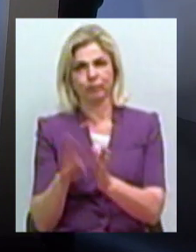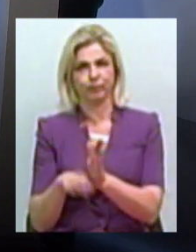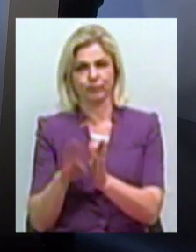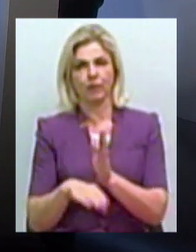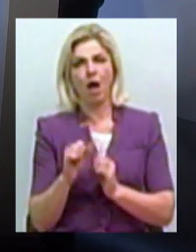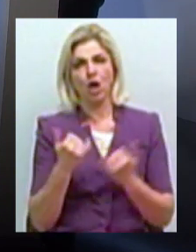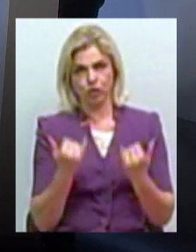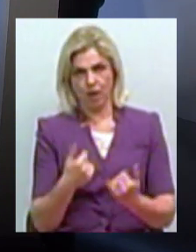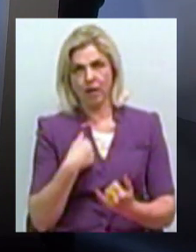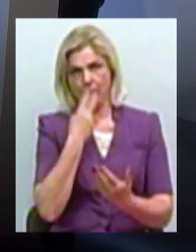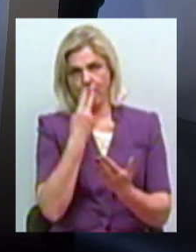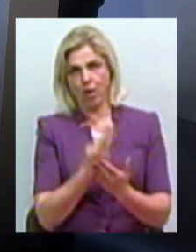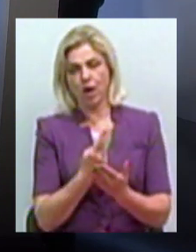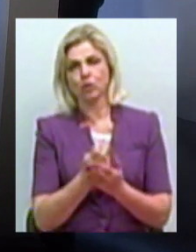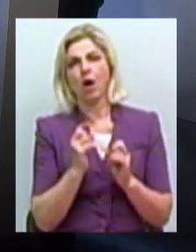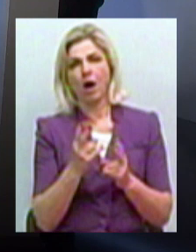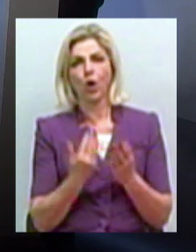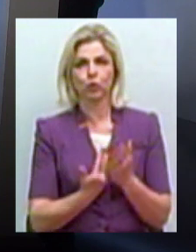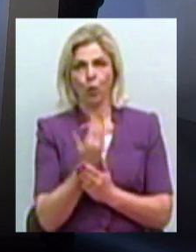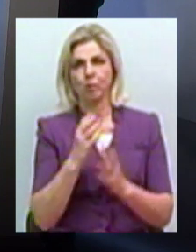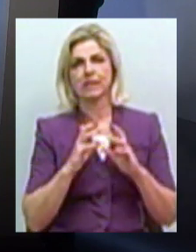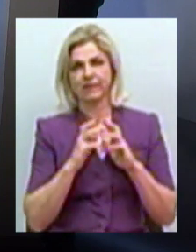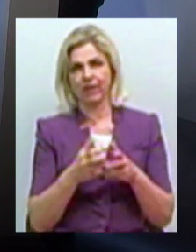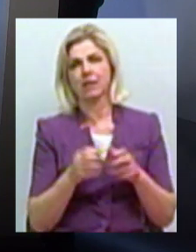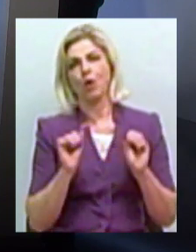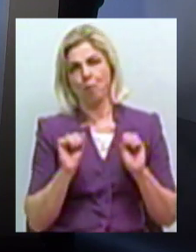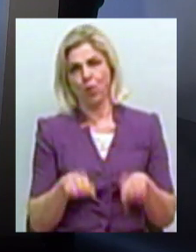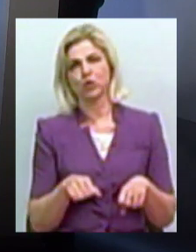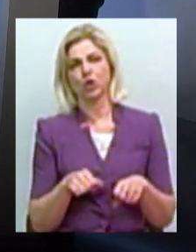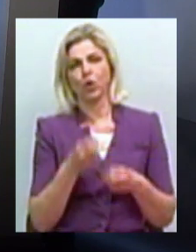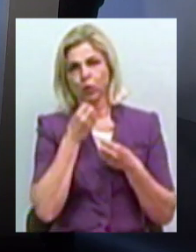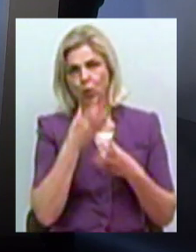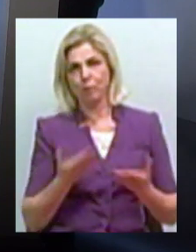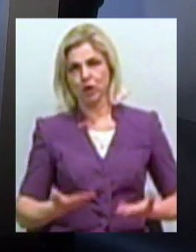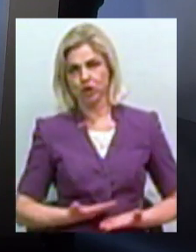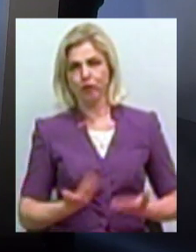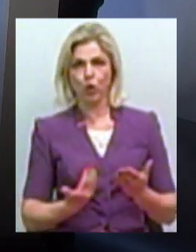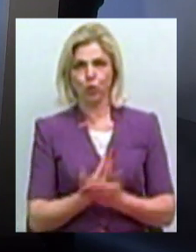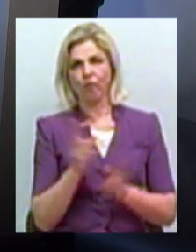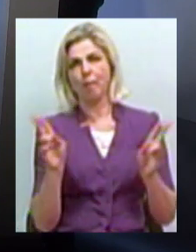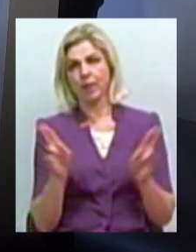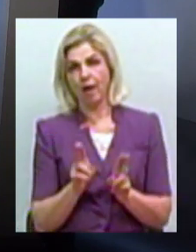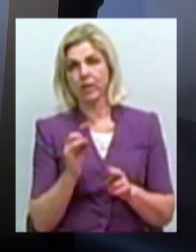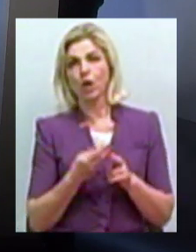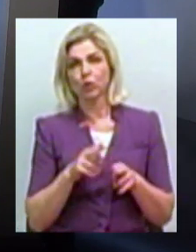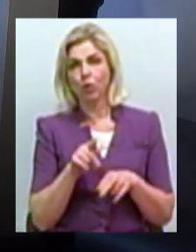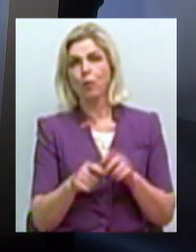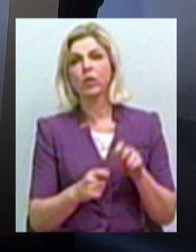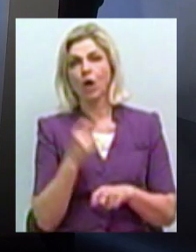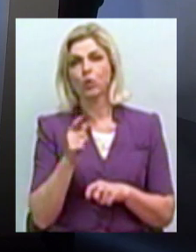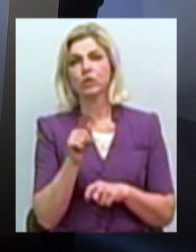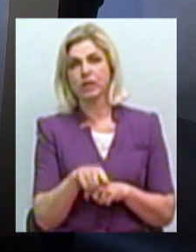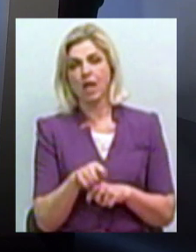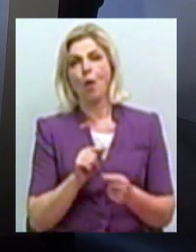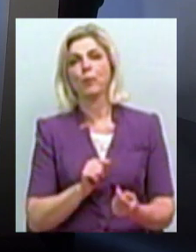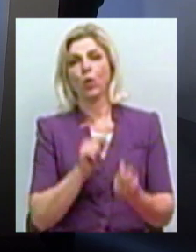зараз покажемо, як в новому світі можна добре жити в нових правилах, і тому іноді порушують навіть цих